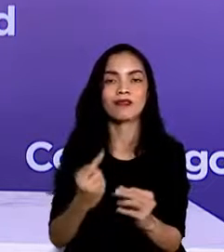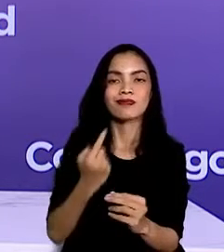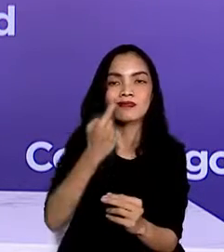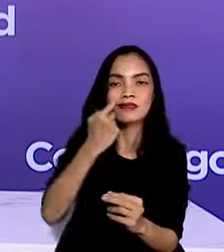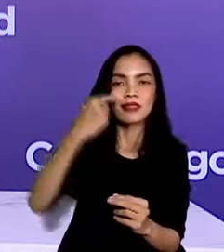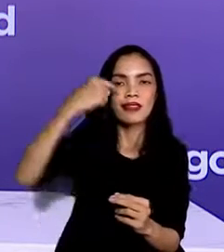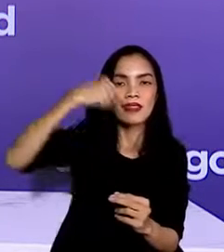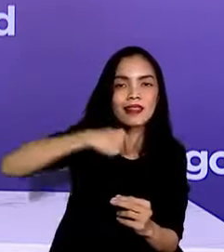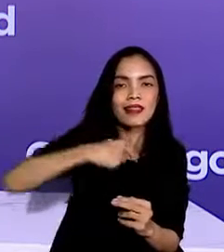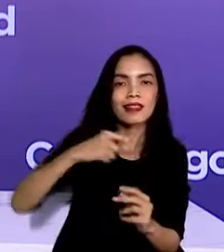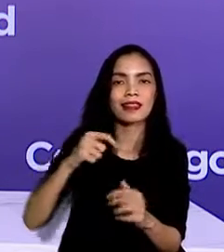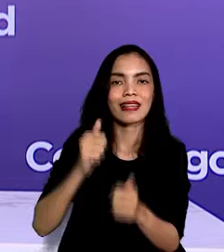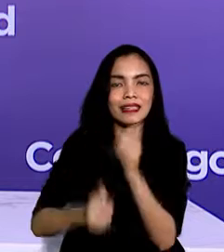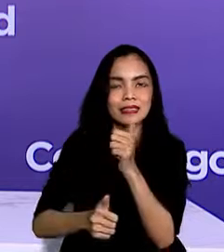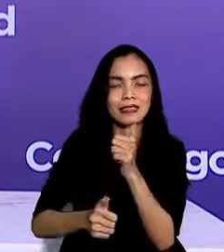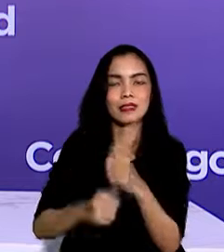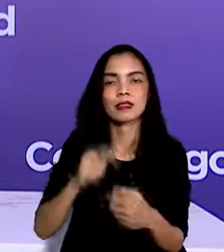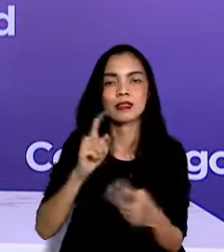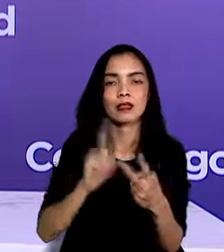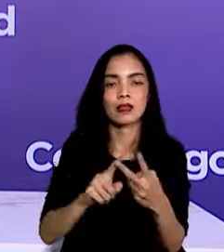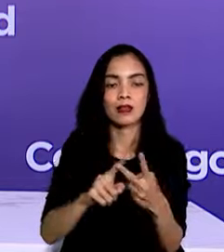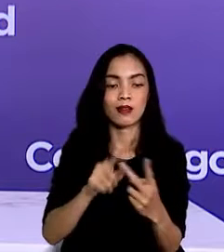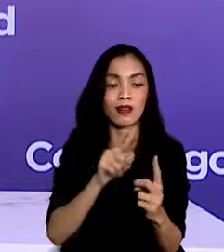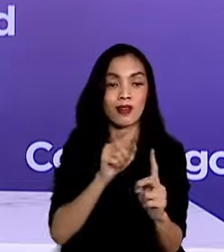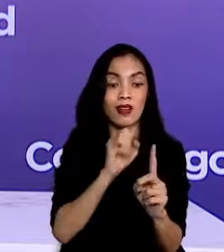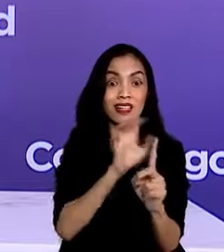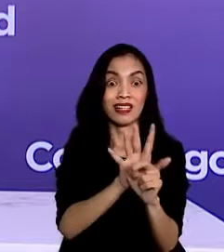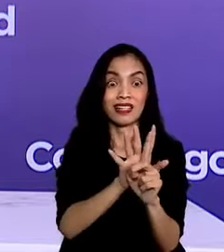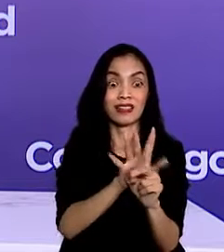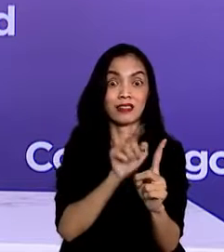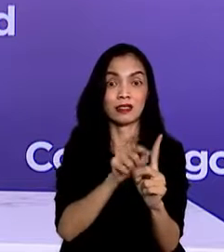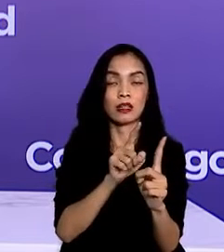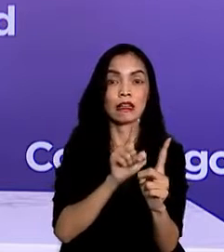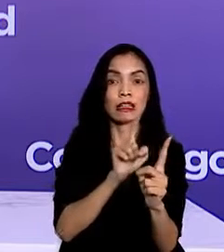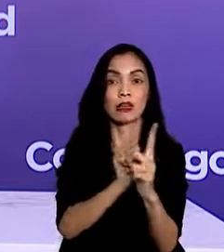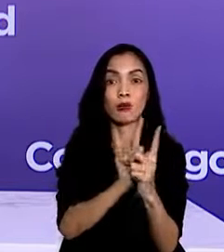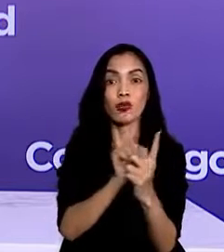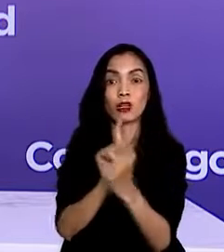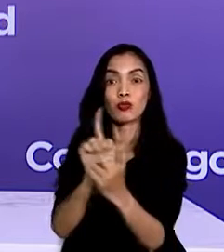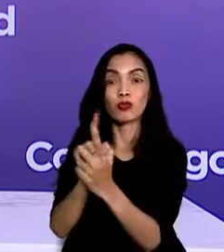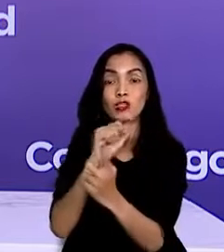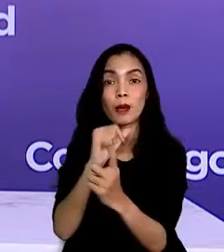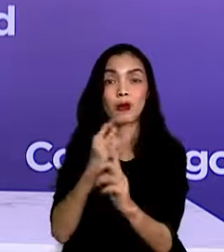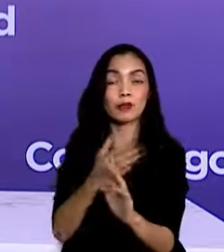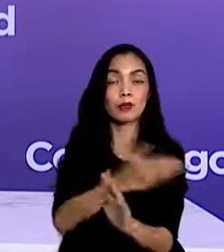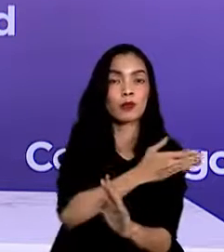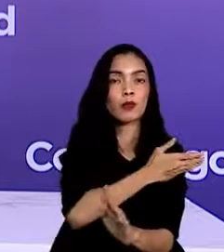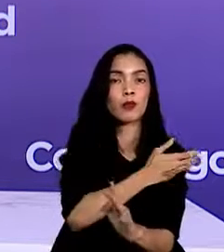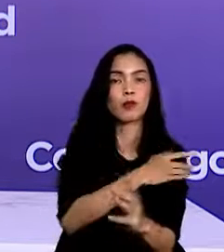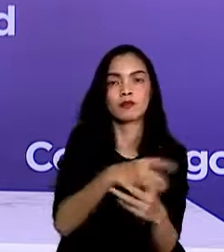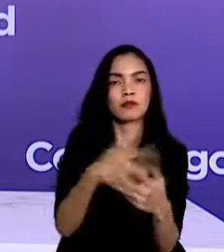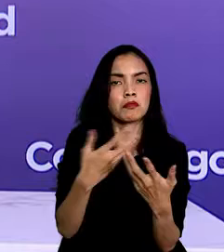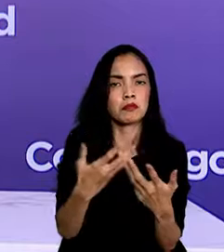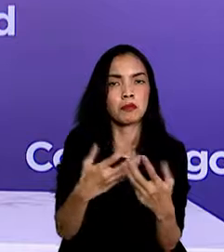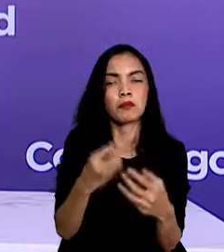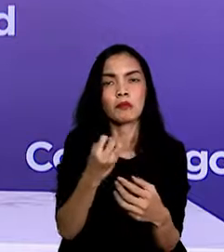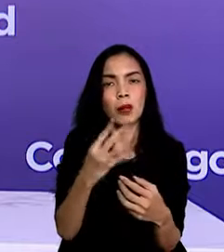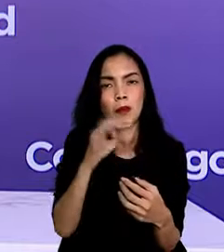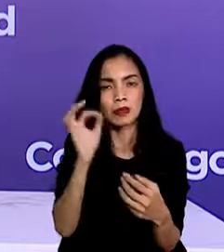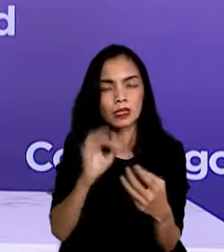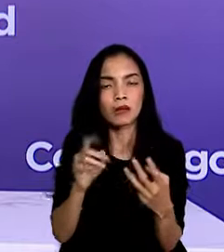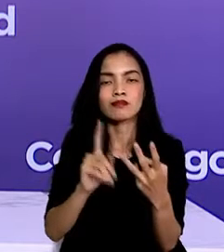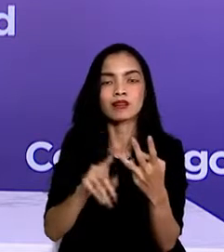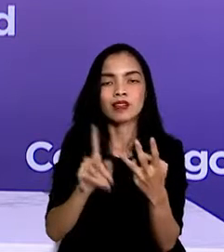kemampuan tracing atau penelusuran kontak erat dan bed occupancy rate atau keterisian tempat